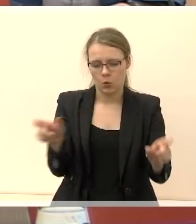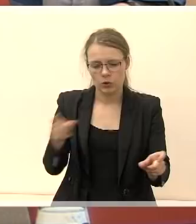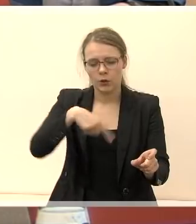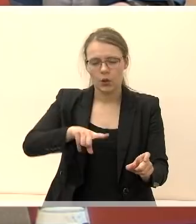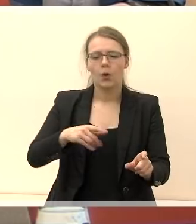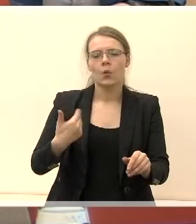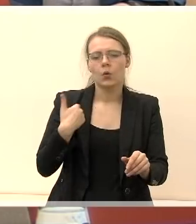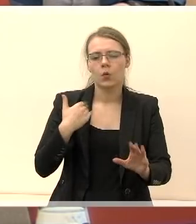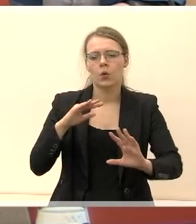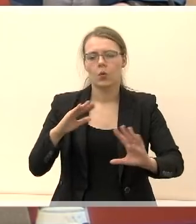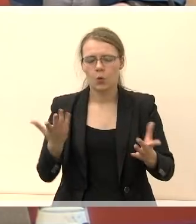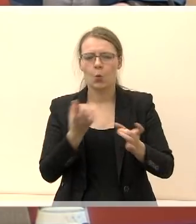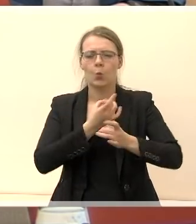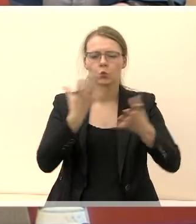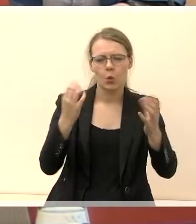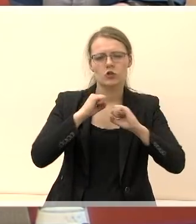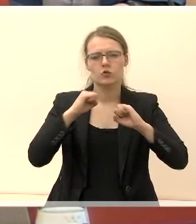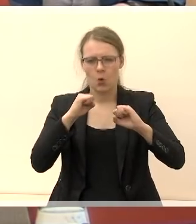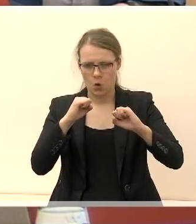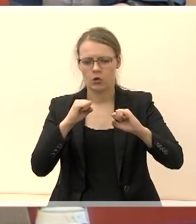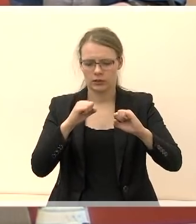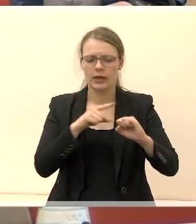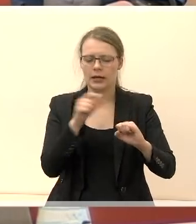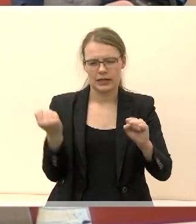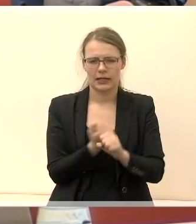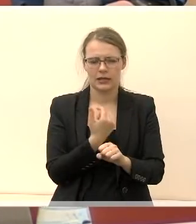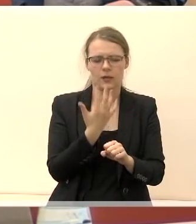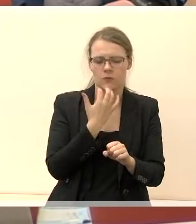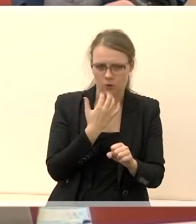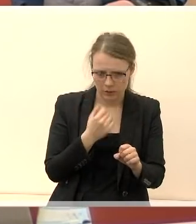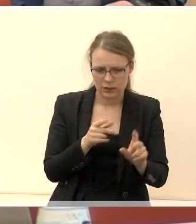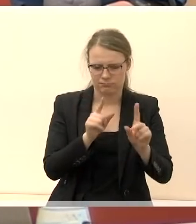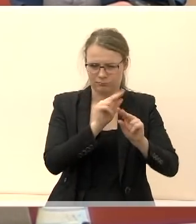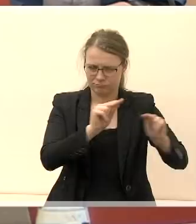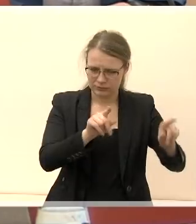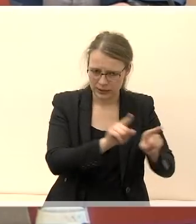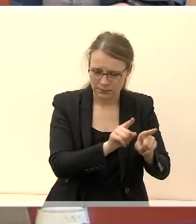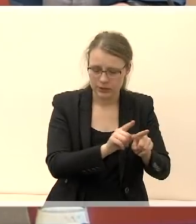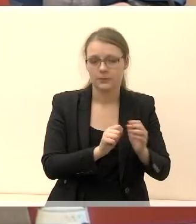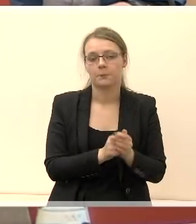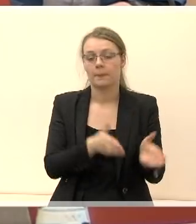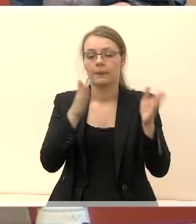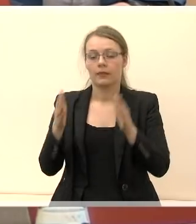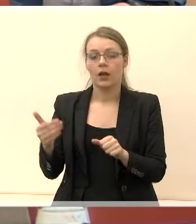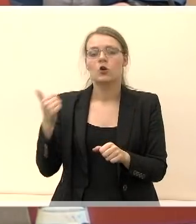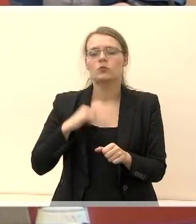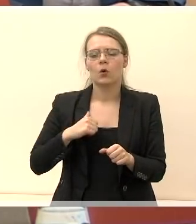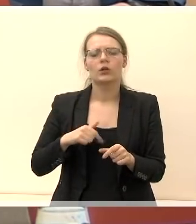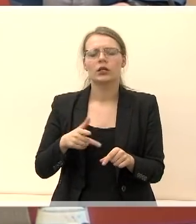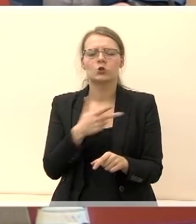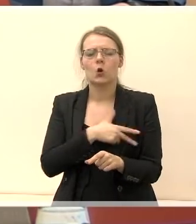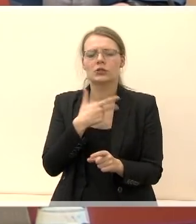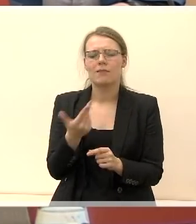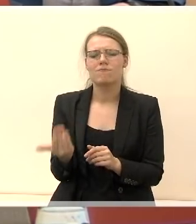spozito įstaigų tinklas, žmonių, kuriems reikalinga socialinė parama, poreikius tenkinančios